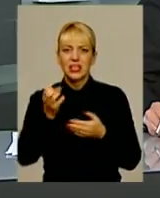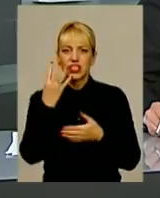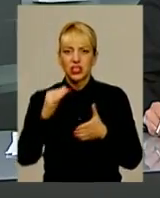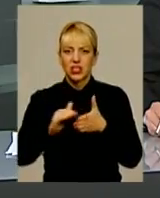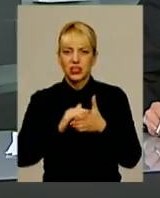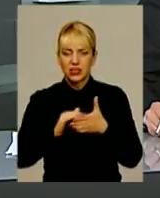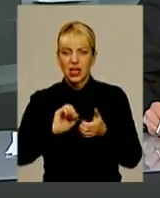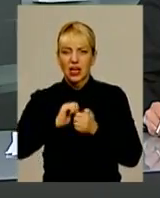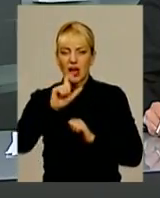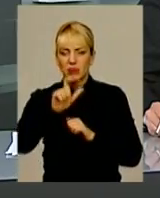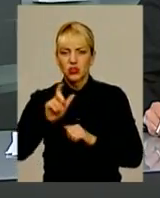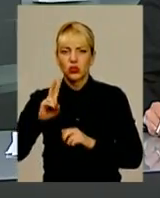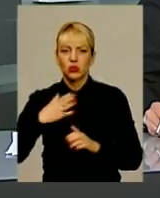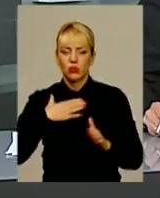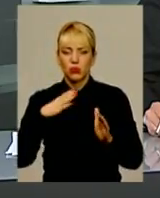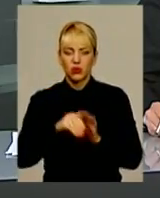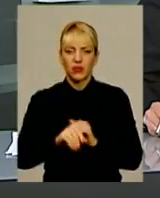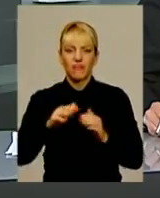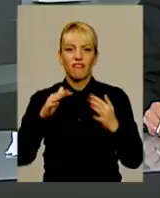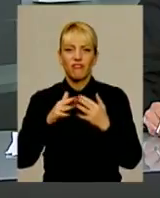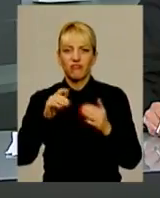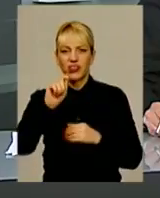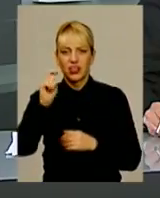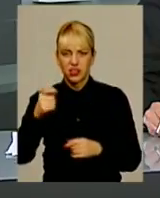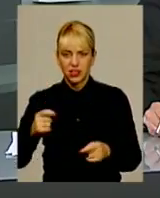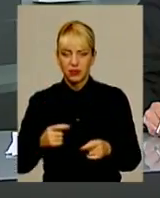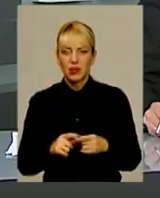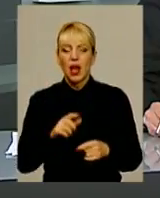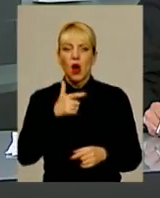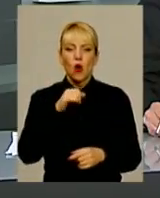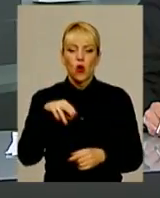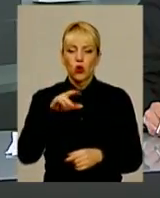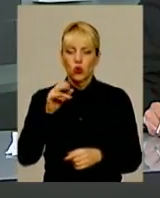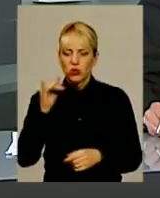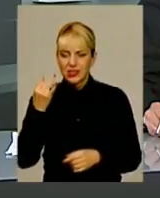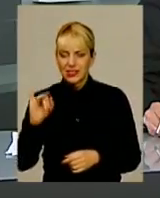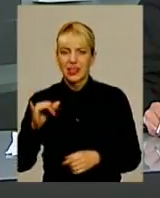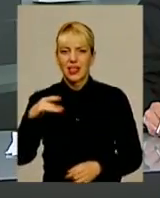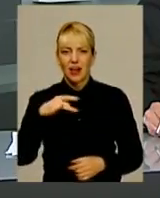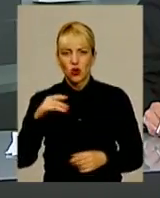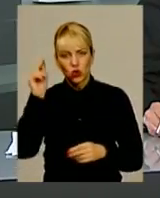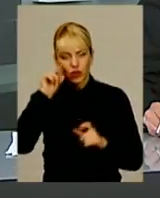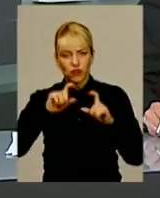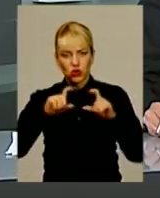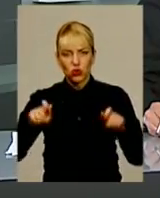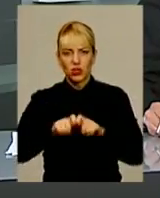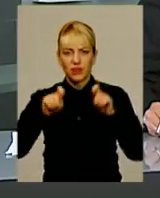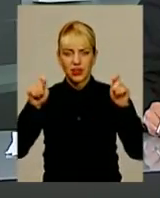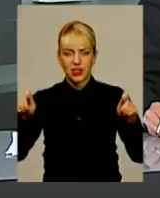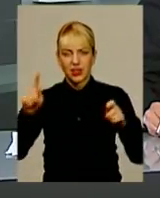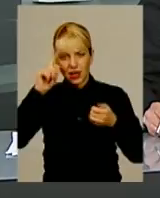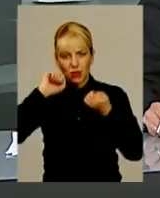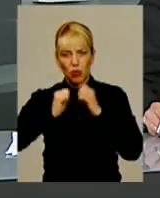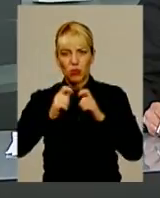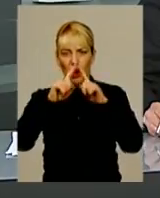'янчан, що полягли на війні. А в Городоцькому районі у Кам'янському навчально-виховному комплексі відкрили меморіальну дошку Андрію